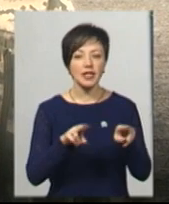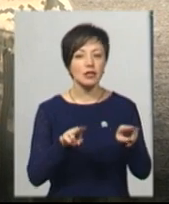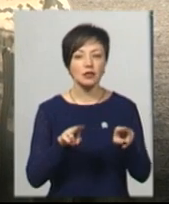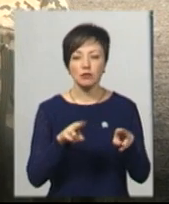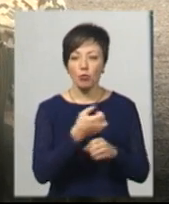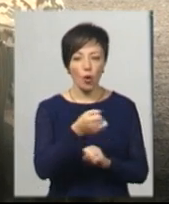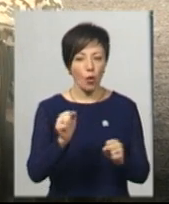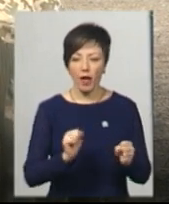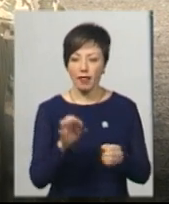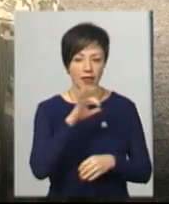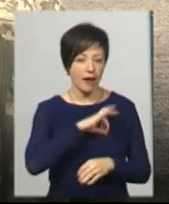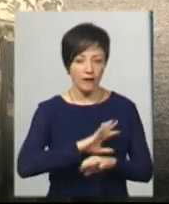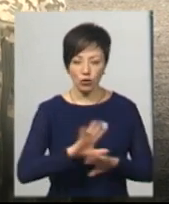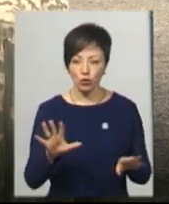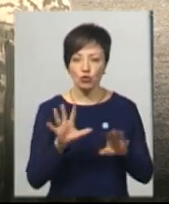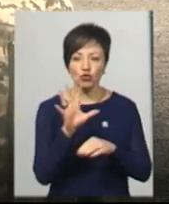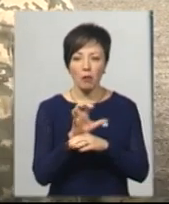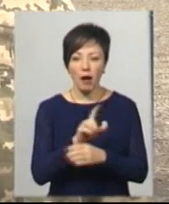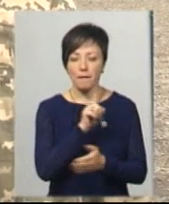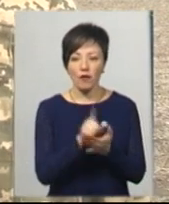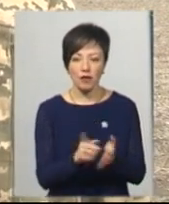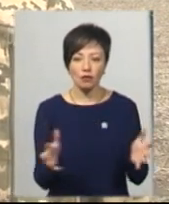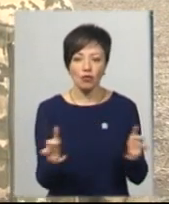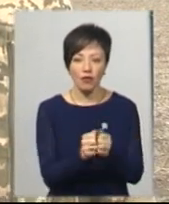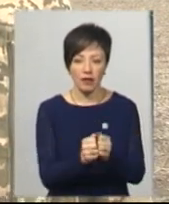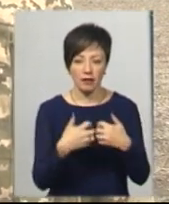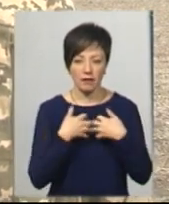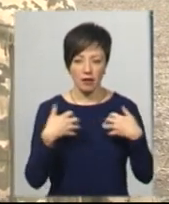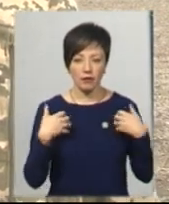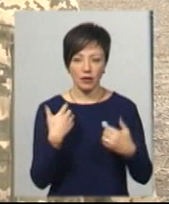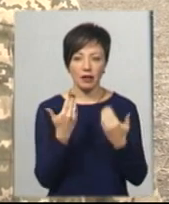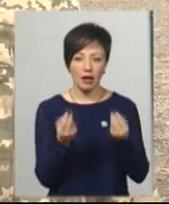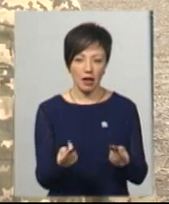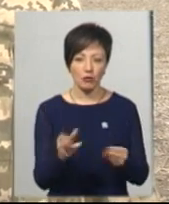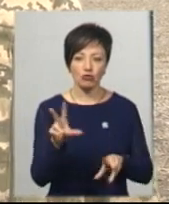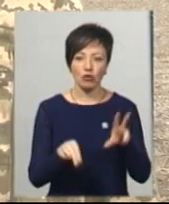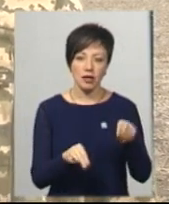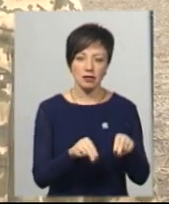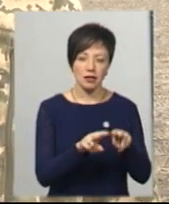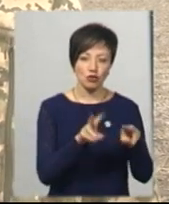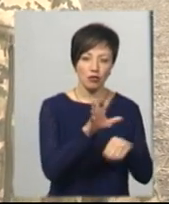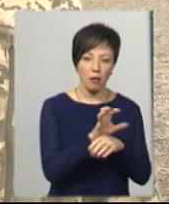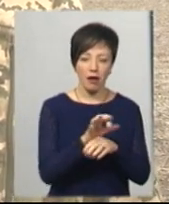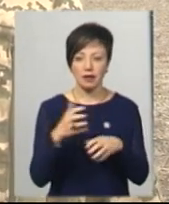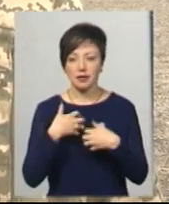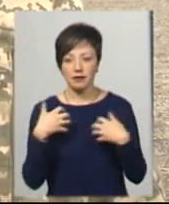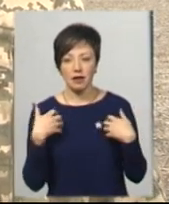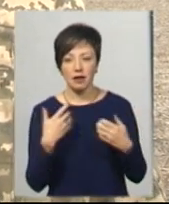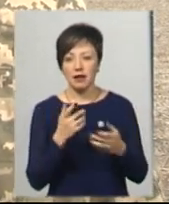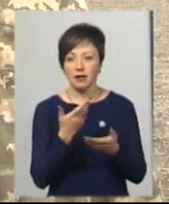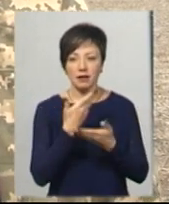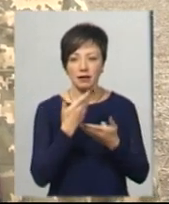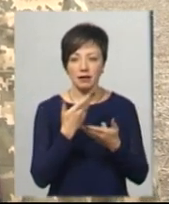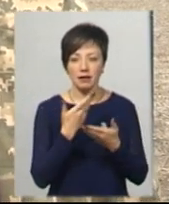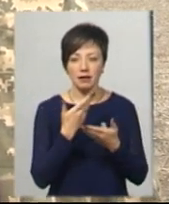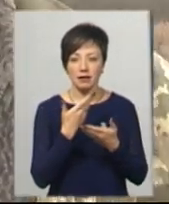використовується. Собака звіра повинна заловити. Ми даємо шанс рівний як собаці, так і звіру. Немає підранків